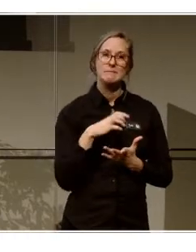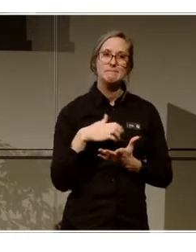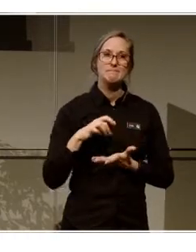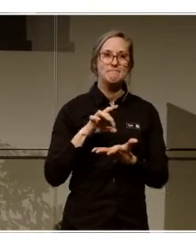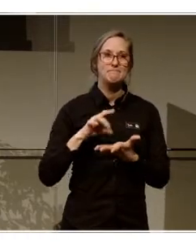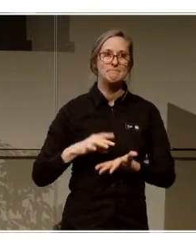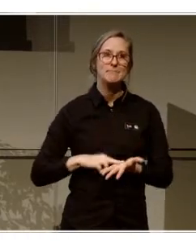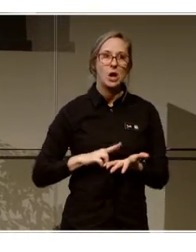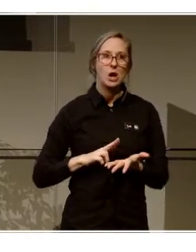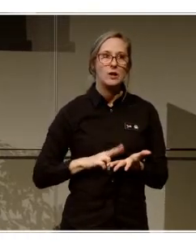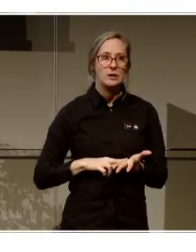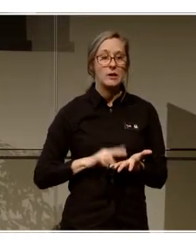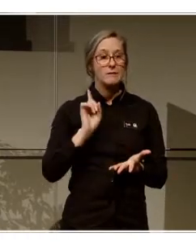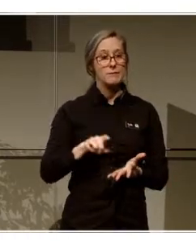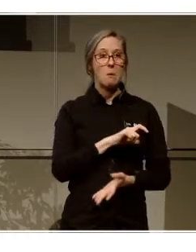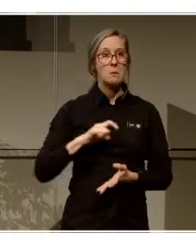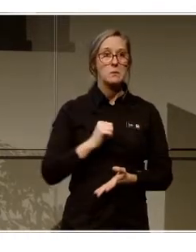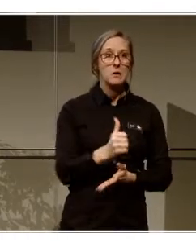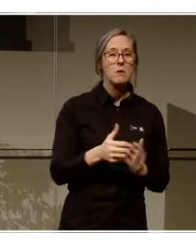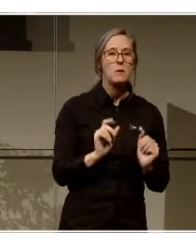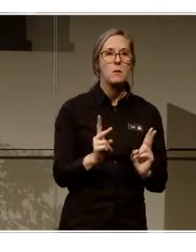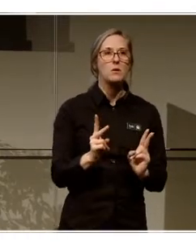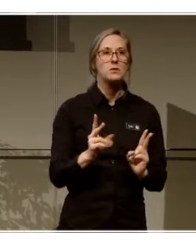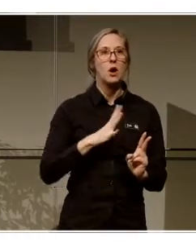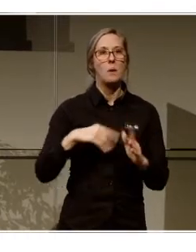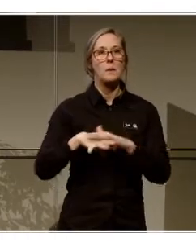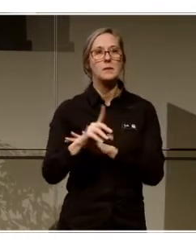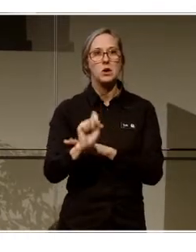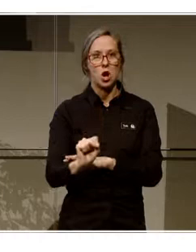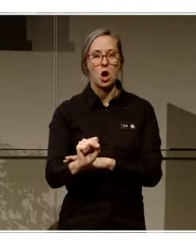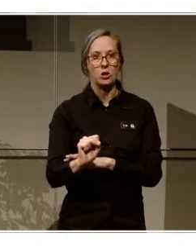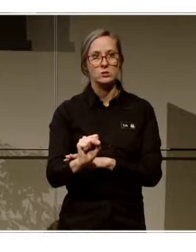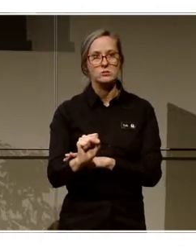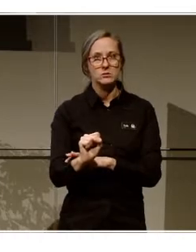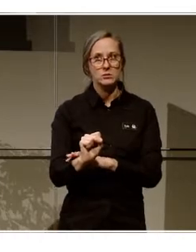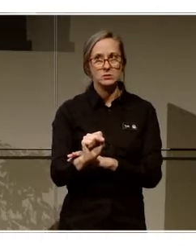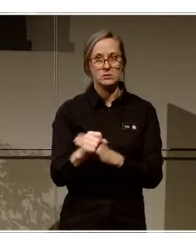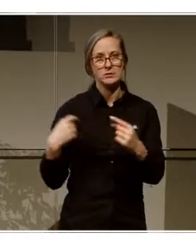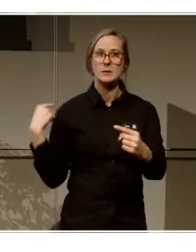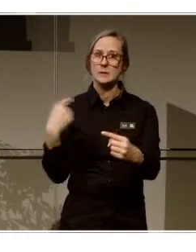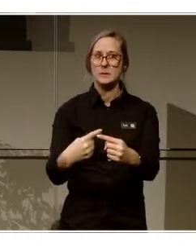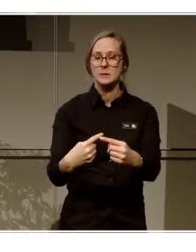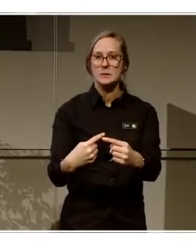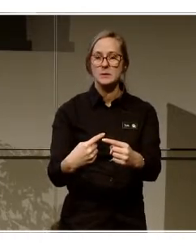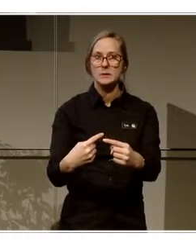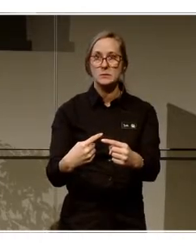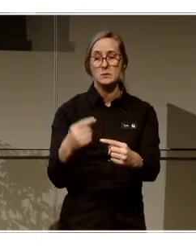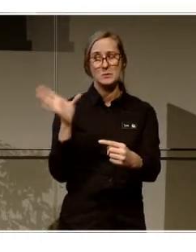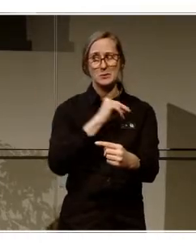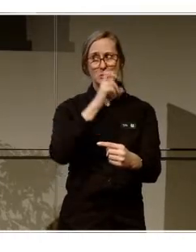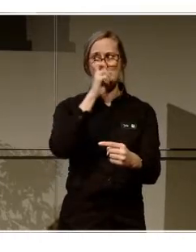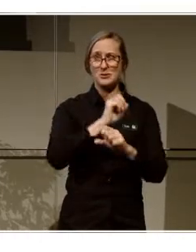För oss själva men också för att kunna ha underlag såklart i slutet av det här projektet. Och då är det ju övervägande,